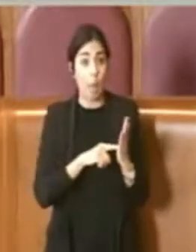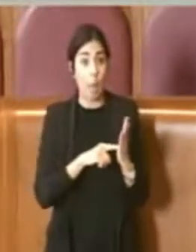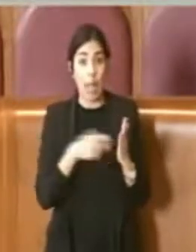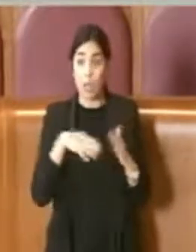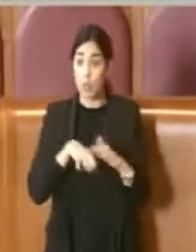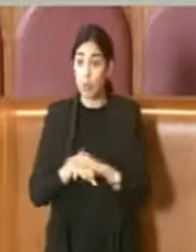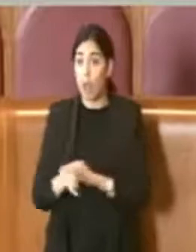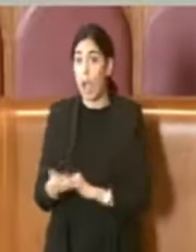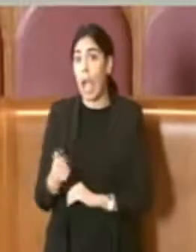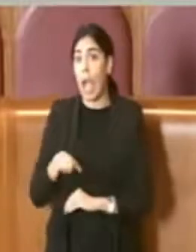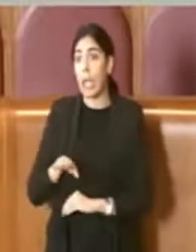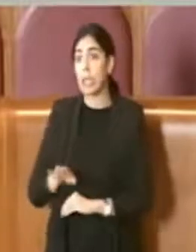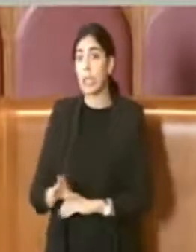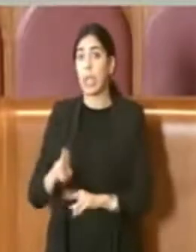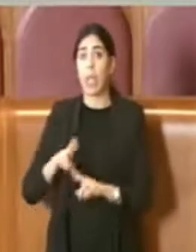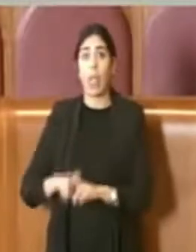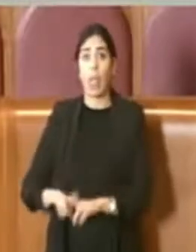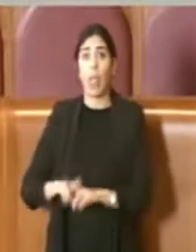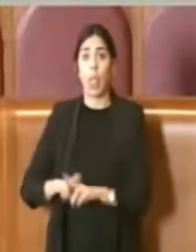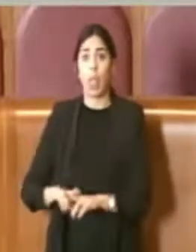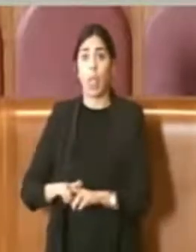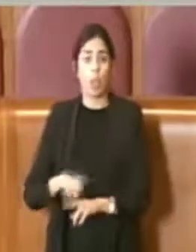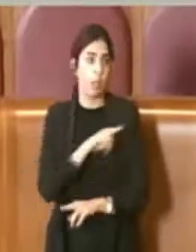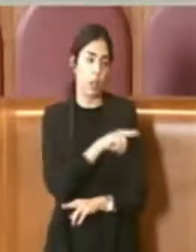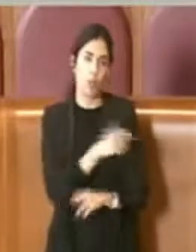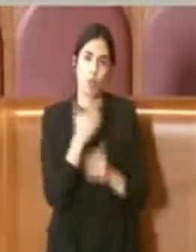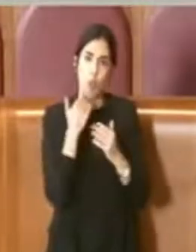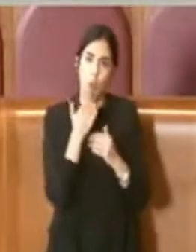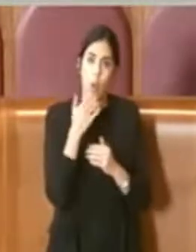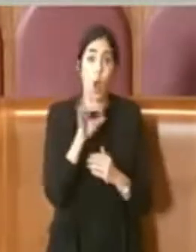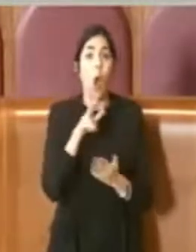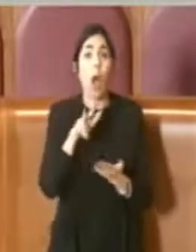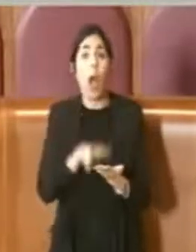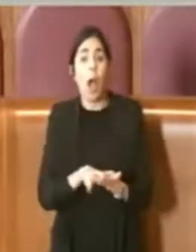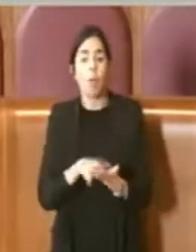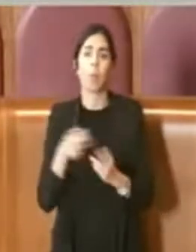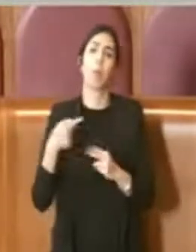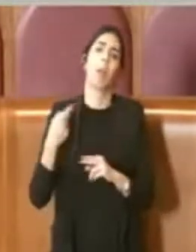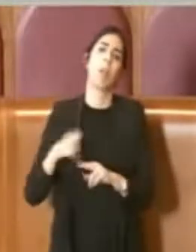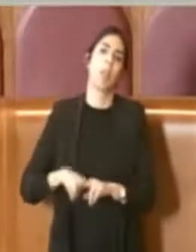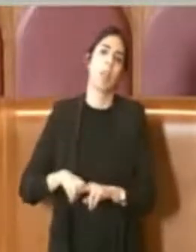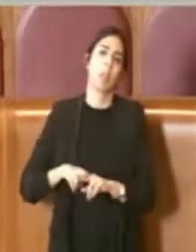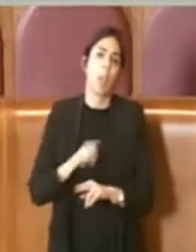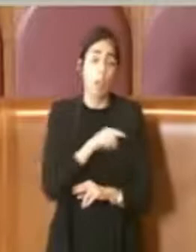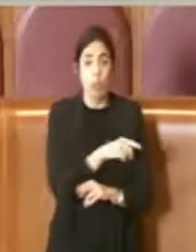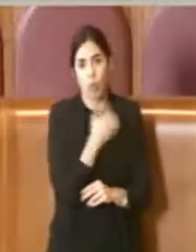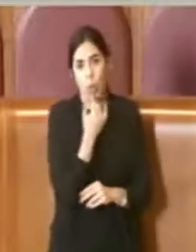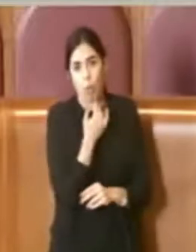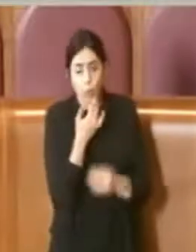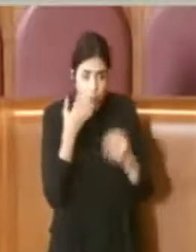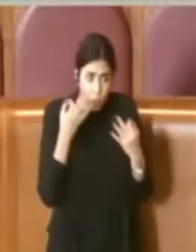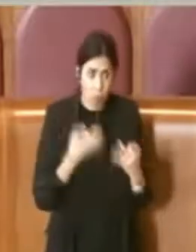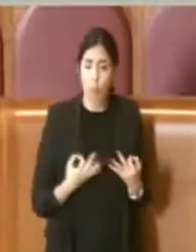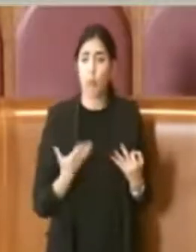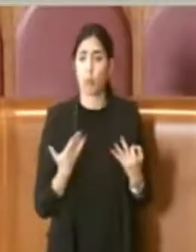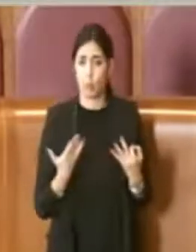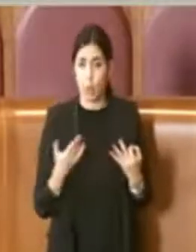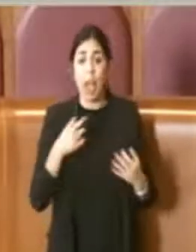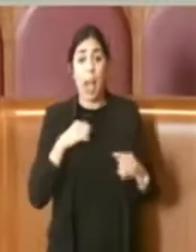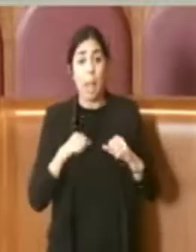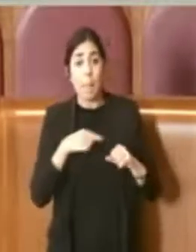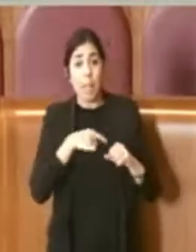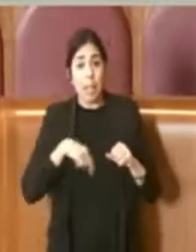che noi lo approviamo e che rimanga lì. Ebbene, questa amministrazione che non vuole che il testo stia in un